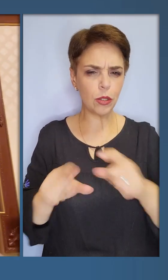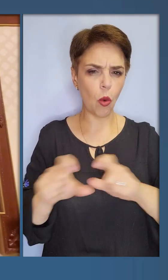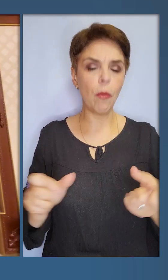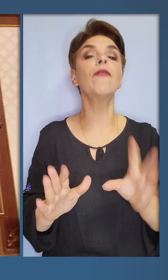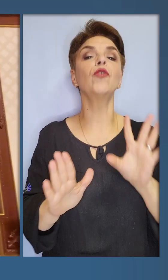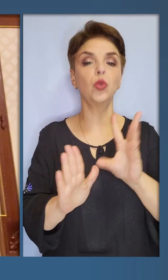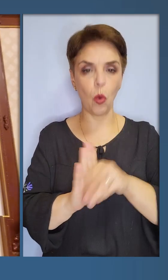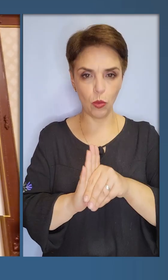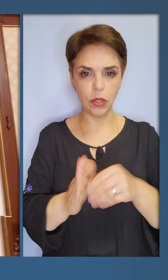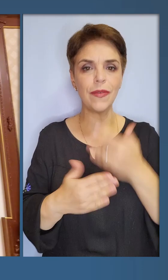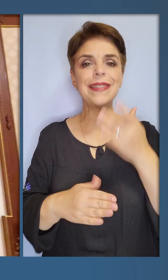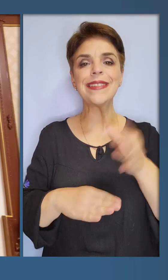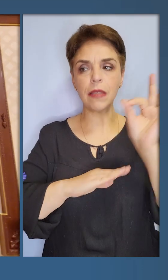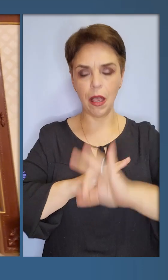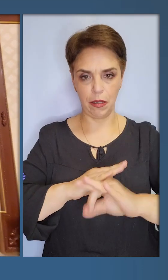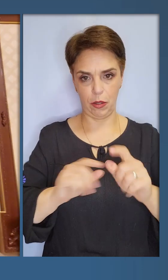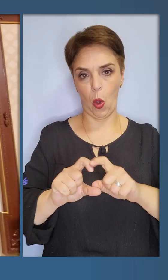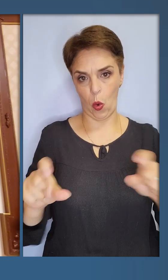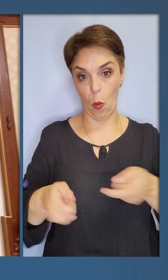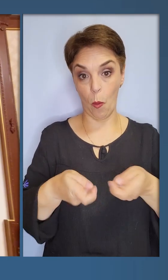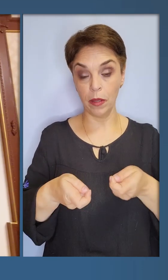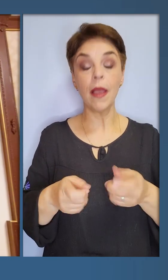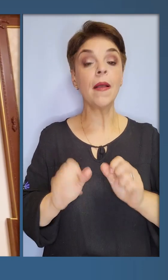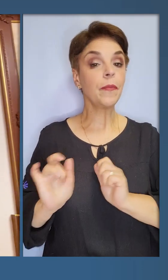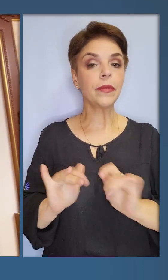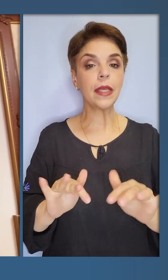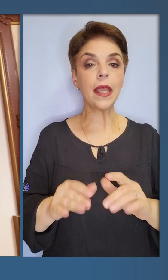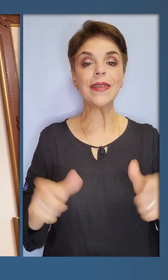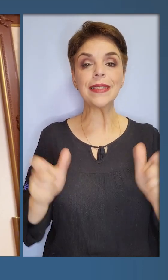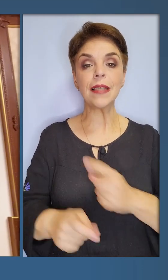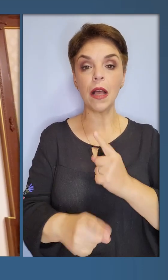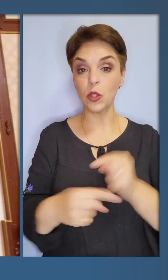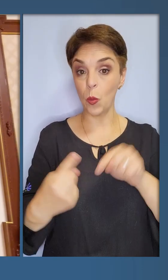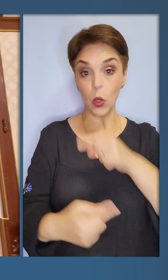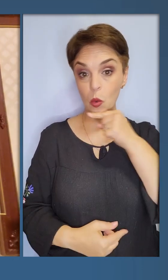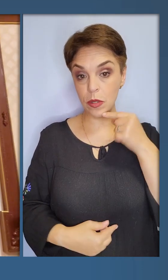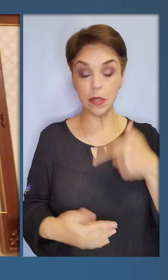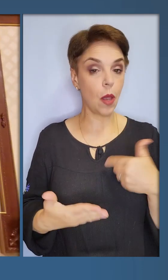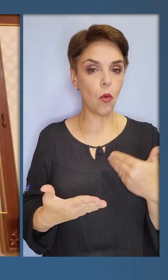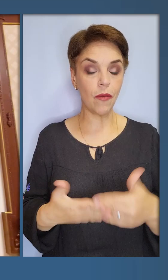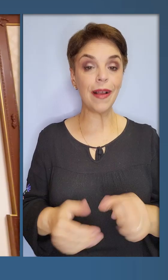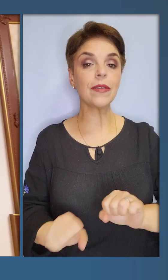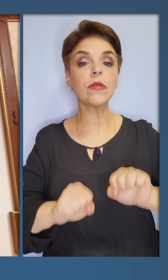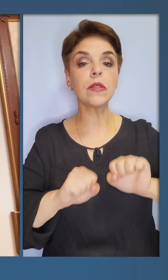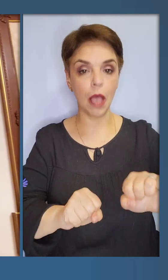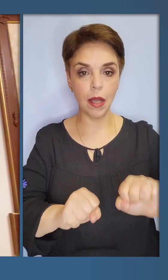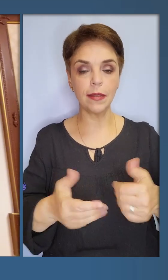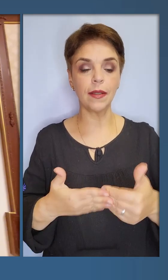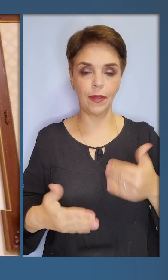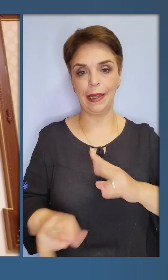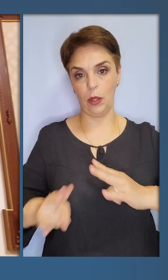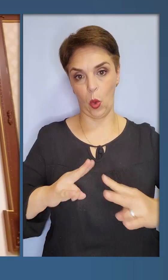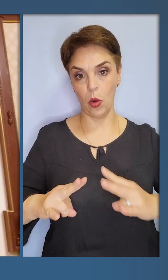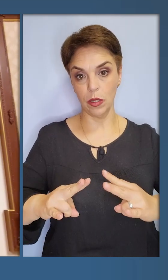компаній, в тому числі від західних компаній. Дієвість санкцій проти Росії – це буквально захист від